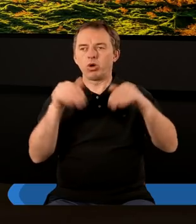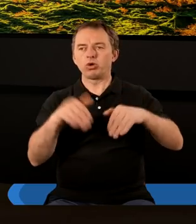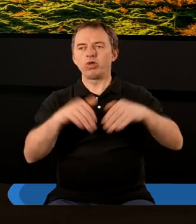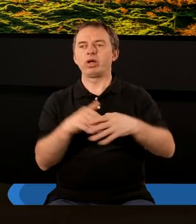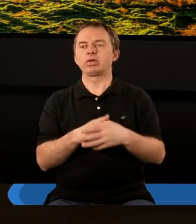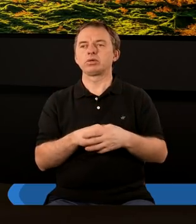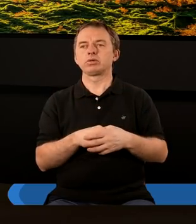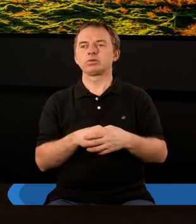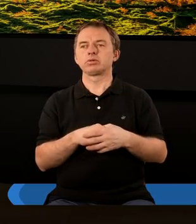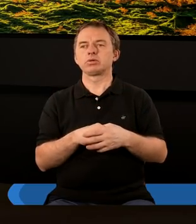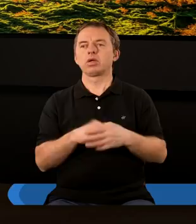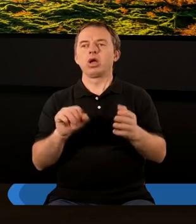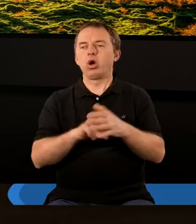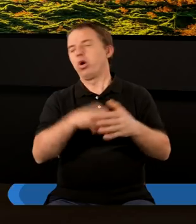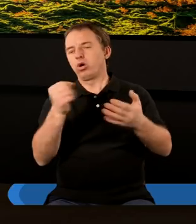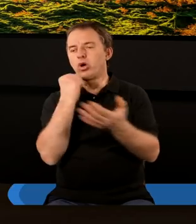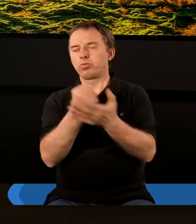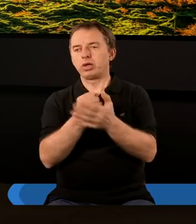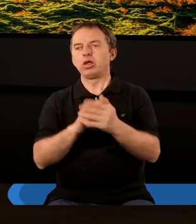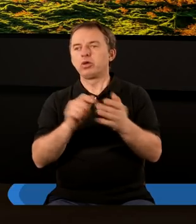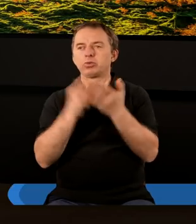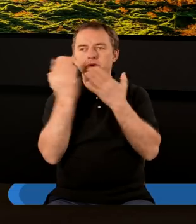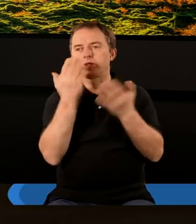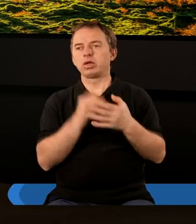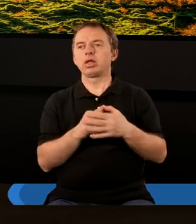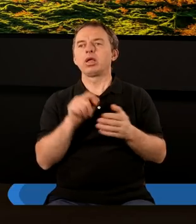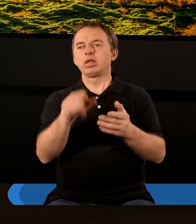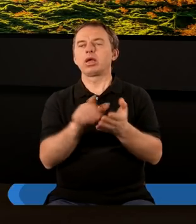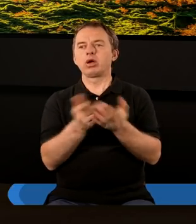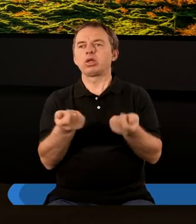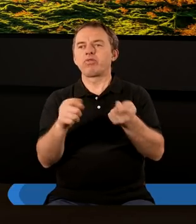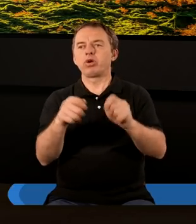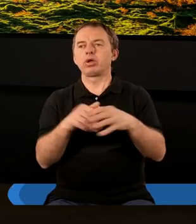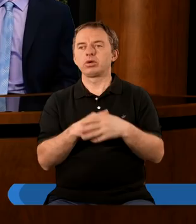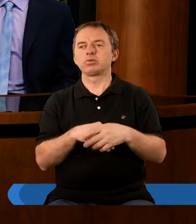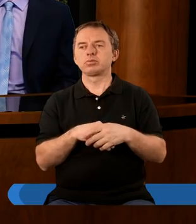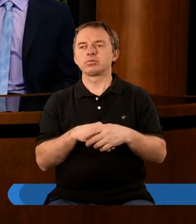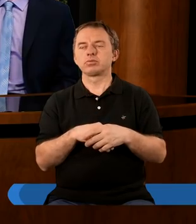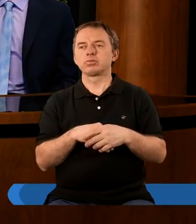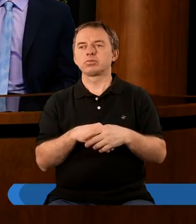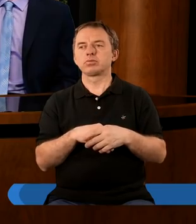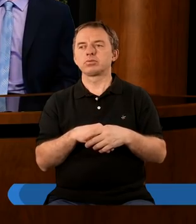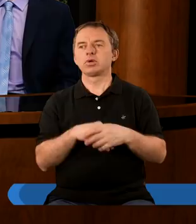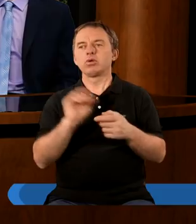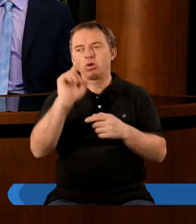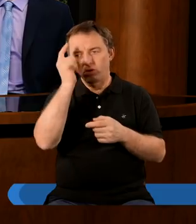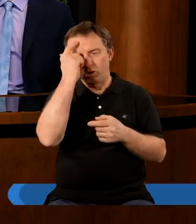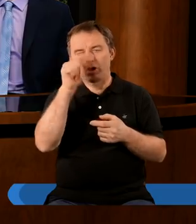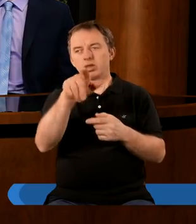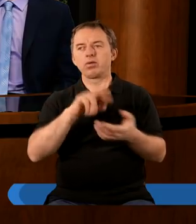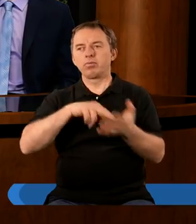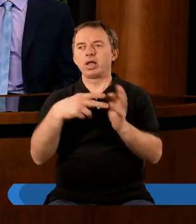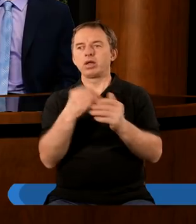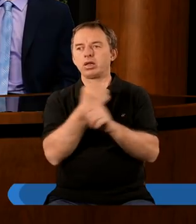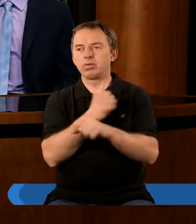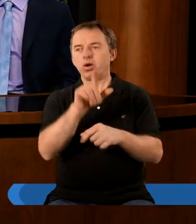możliwość odpieczętowania i przeczytania tego zwoju? On wypełnił kluczową rolę w planie zbawienia.